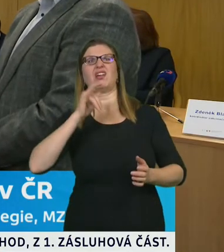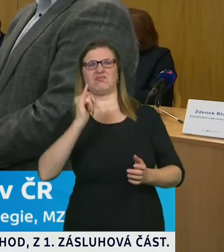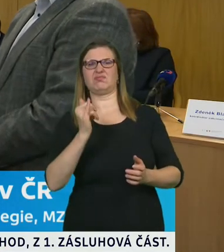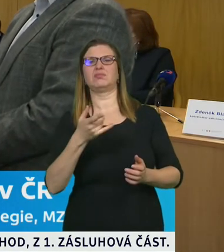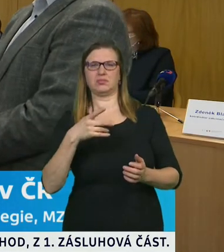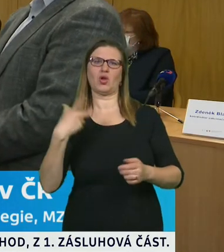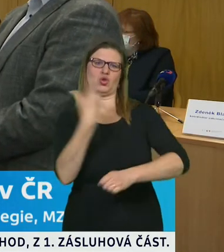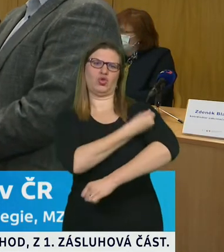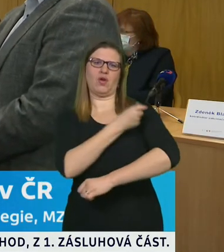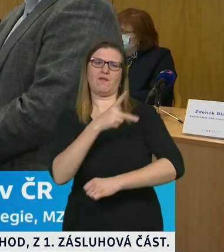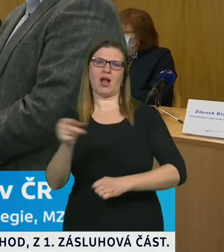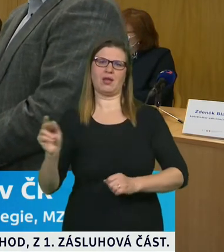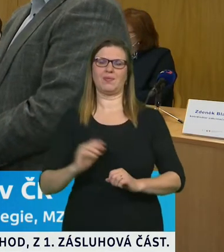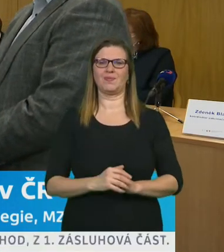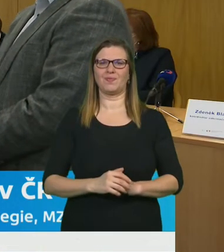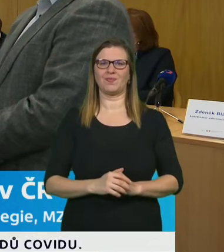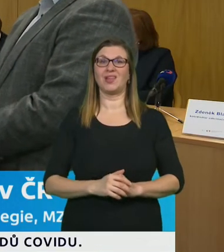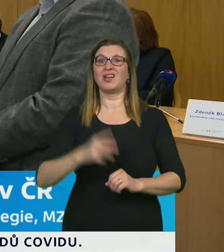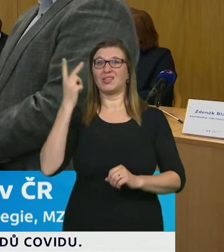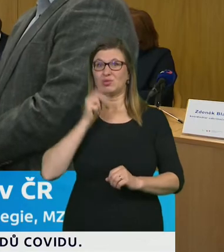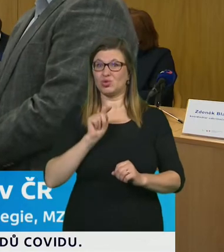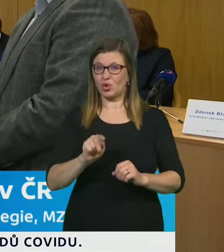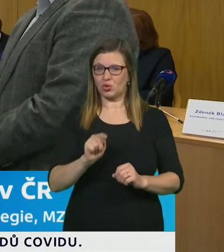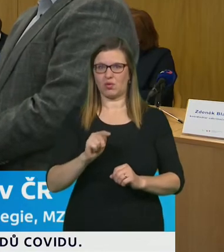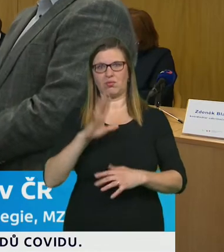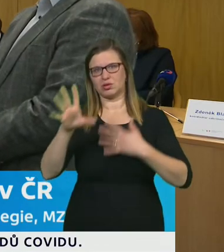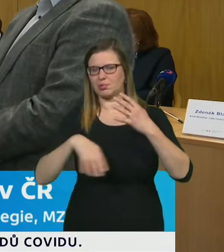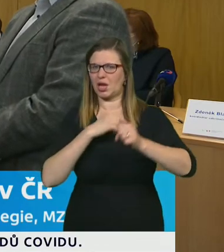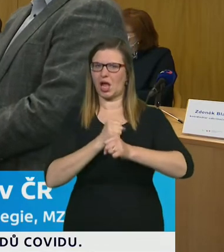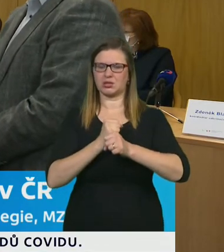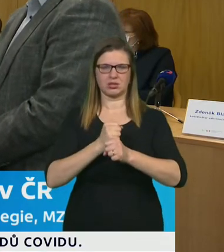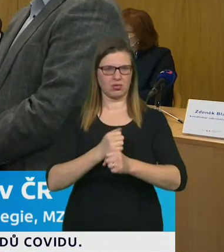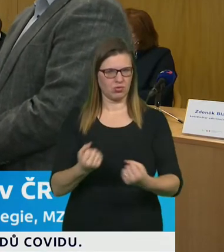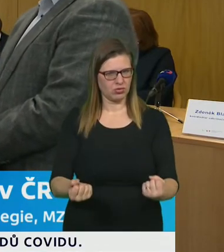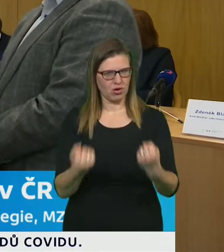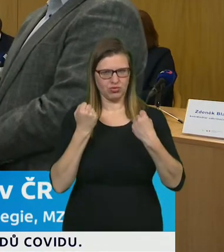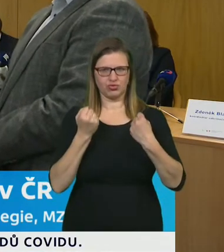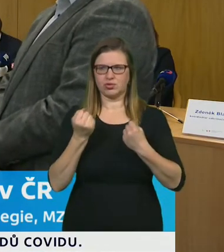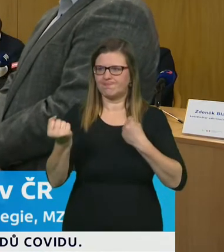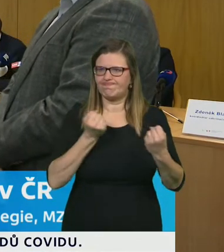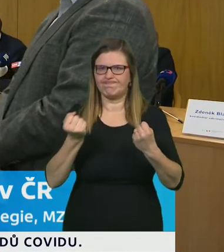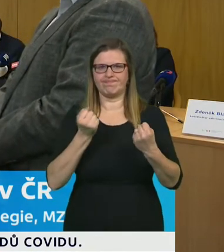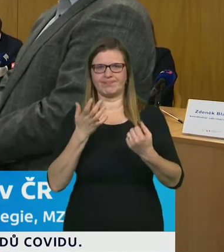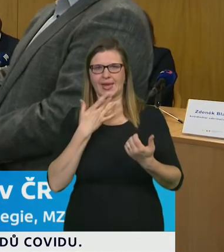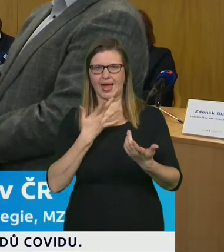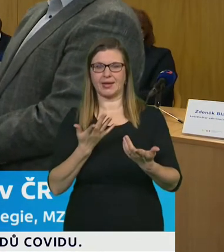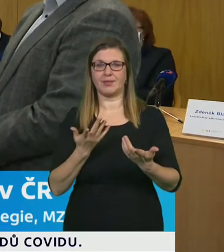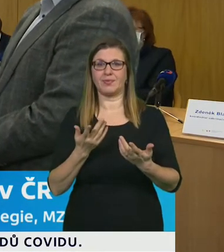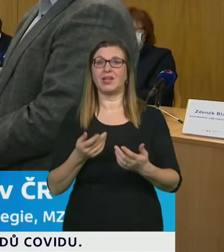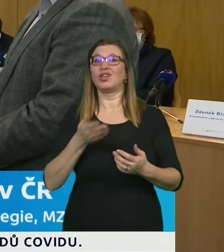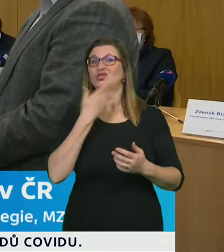logistických operací a zdravotně plánovaných operací v dějinách Českého a snady